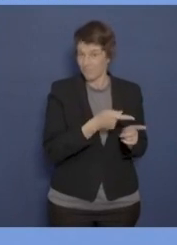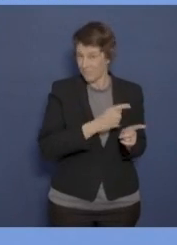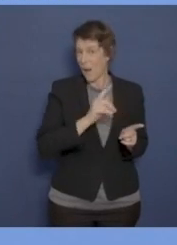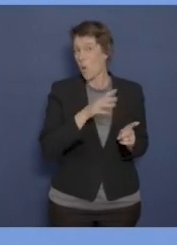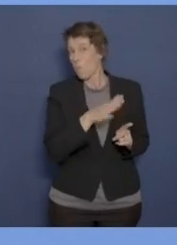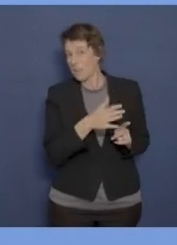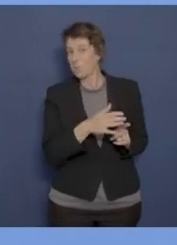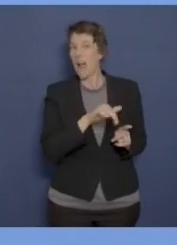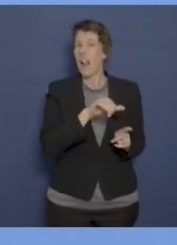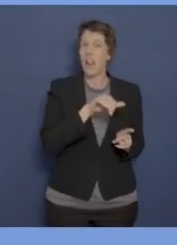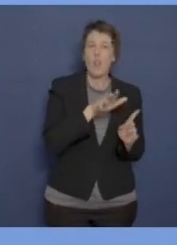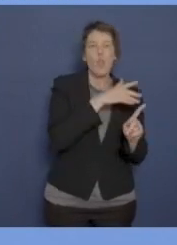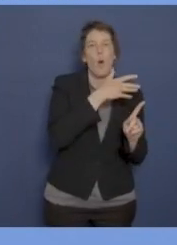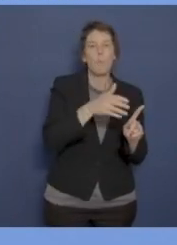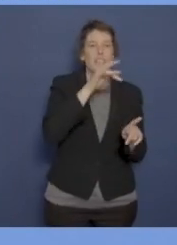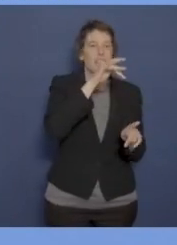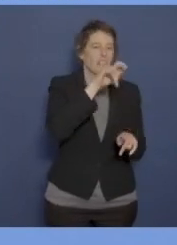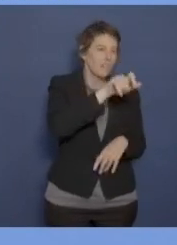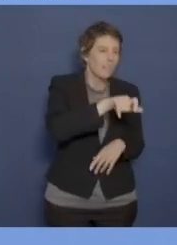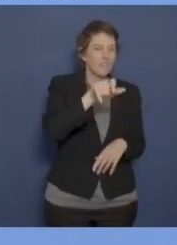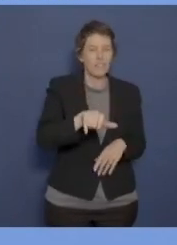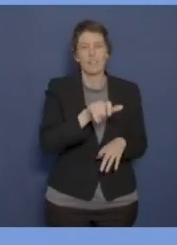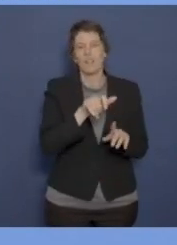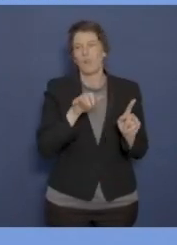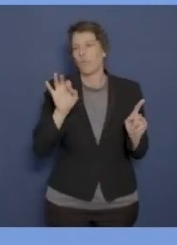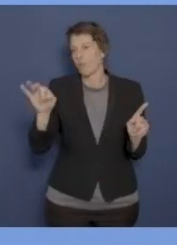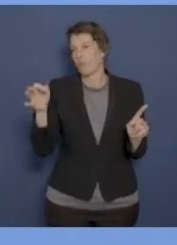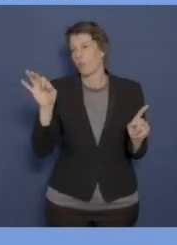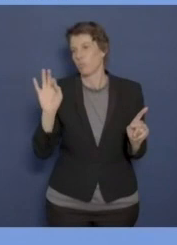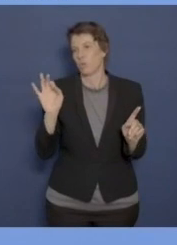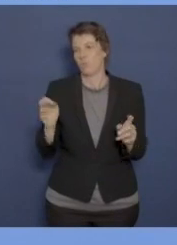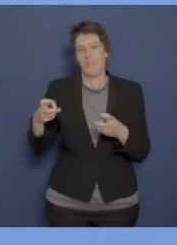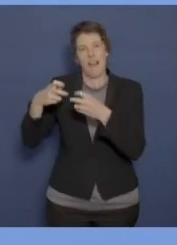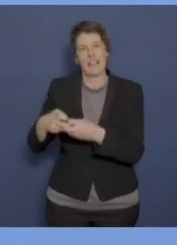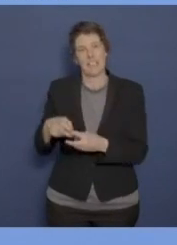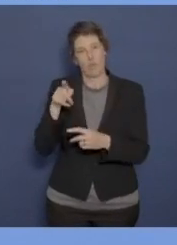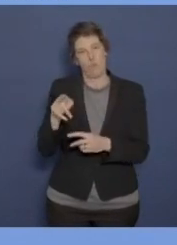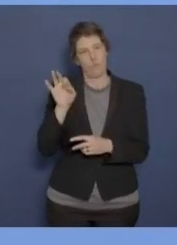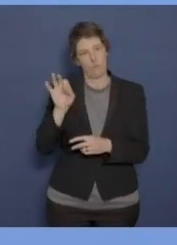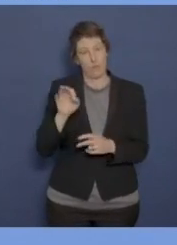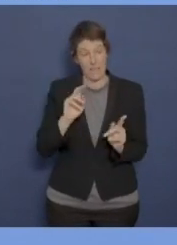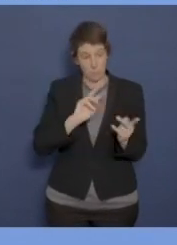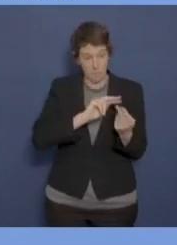als Lobbyisten für bestimmte Vereinigungen, deren Mitglieder sie sind, auftreten können.